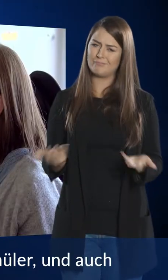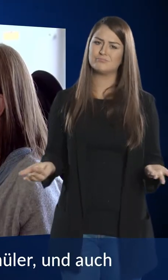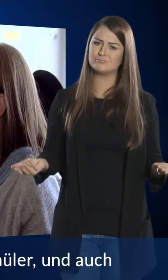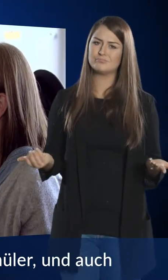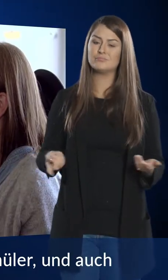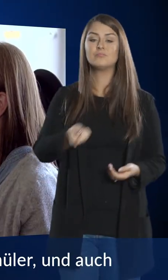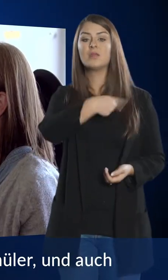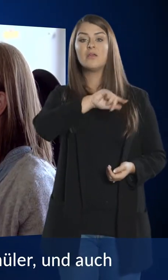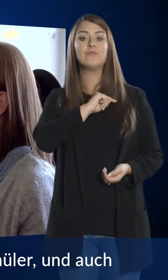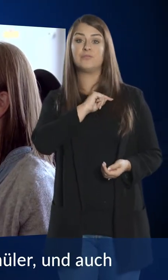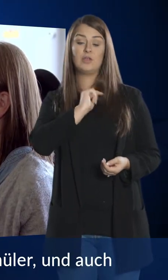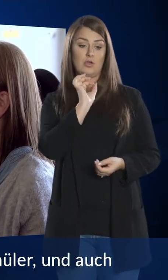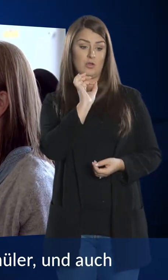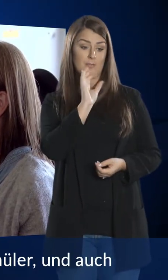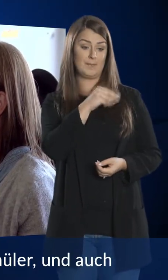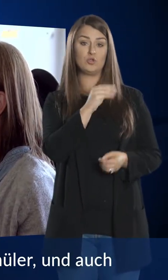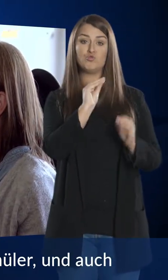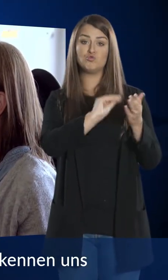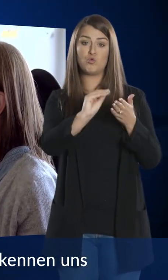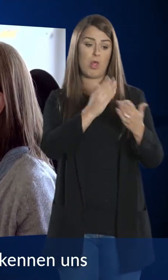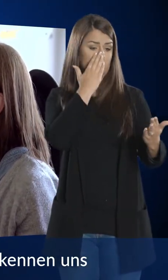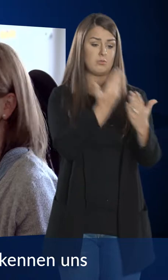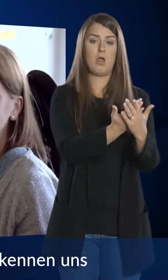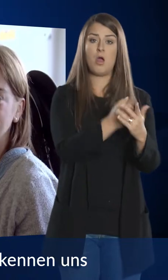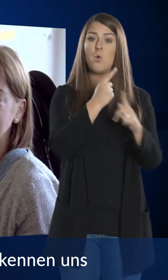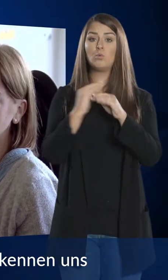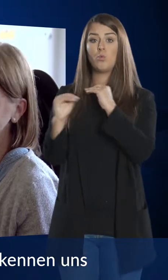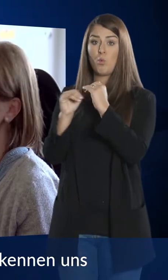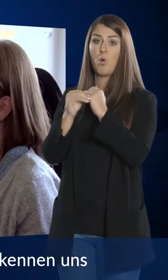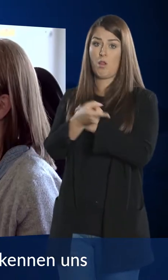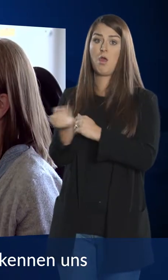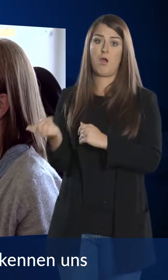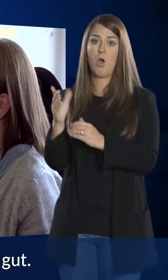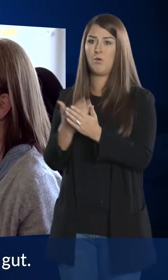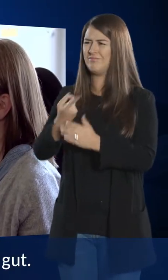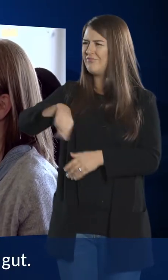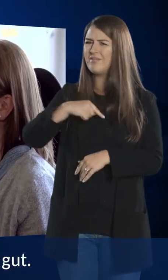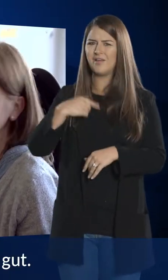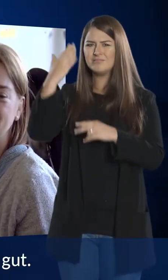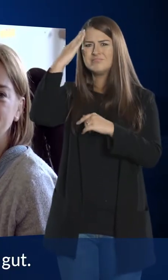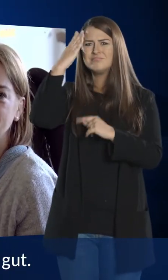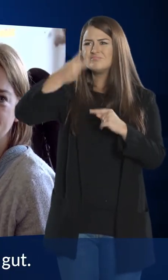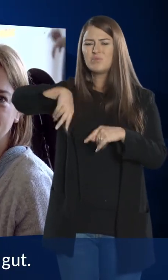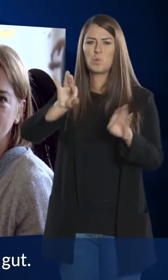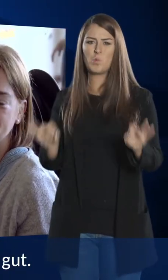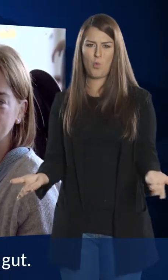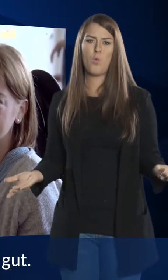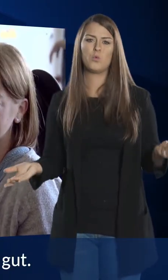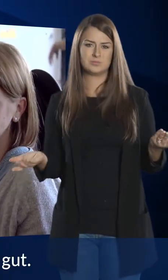Wir sind sehr, sehr nah am Schüler und auch am Kollegen. Ich glaube, wir kennen uns mittlerweile alle sehr gut.